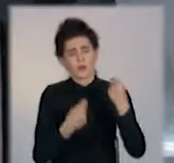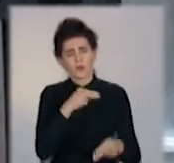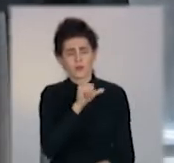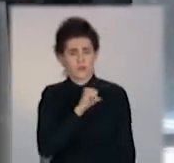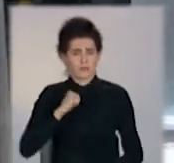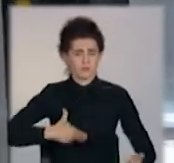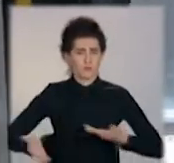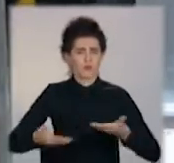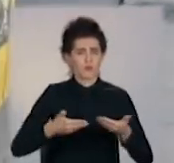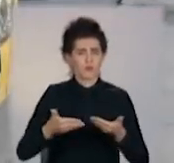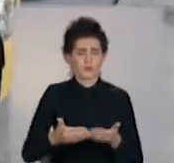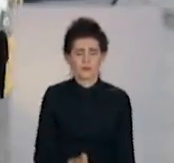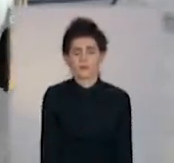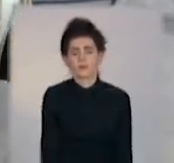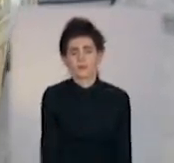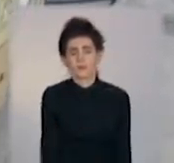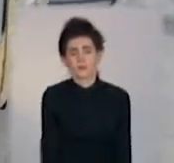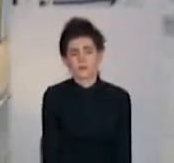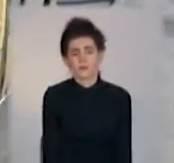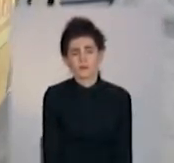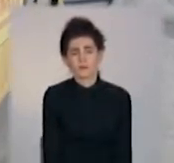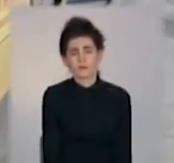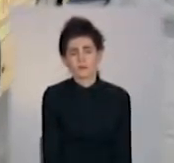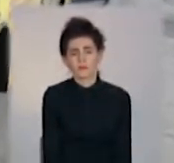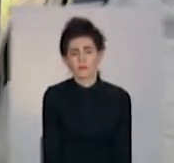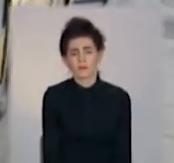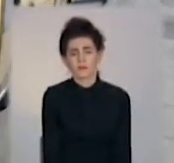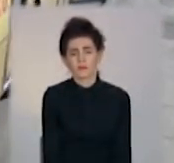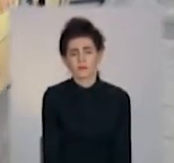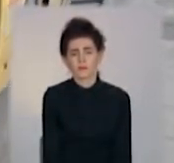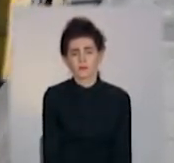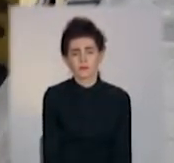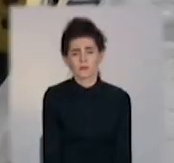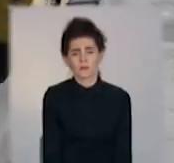пішке. Валерія Семінчихіна, Володимир Безоблюков, телеканал «Донбас».